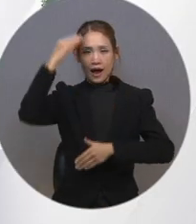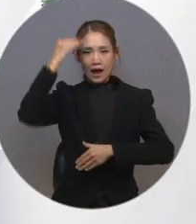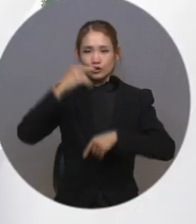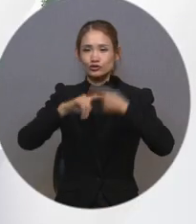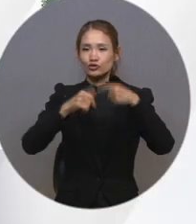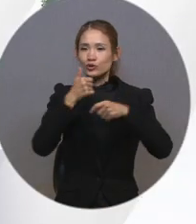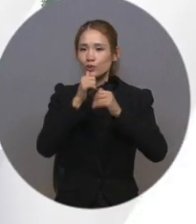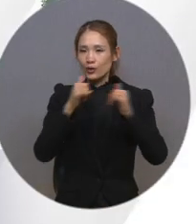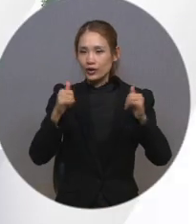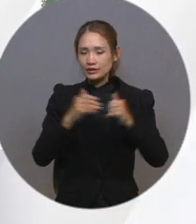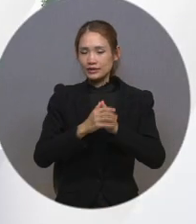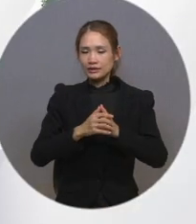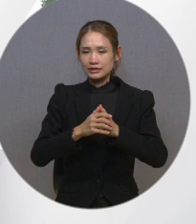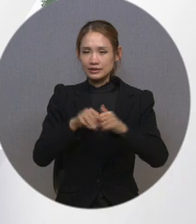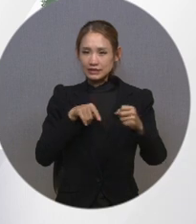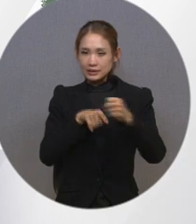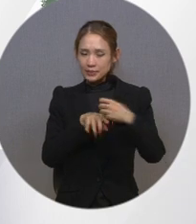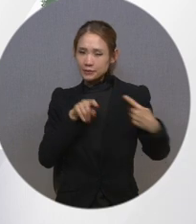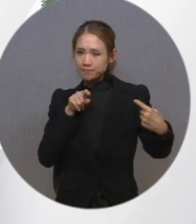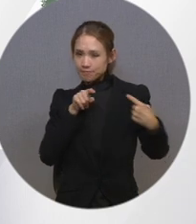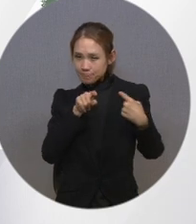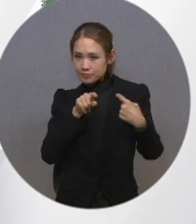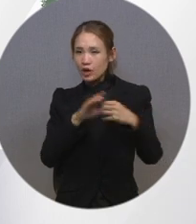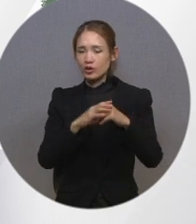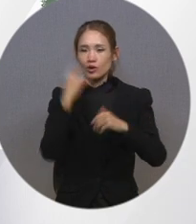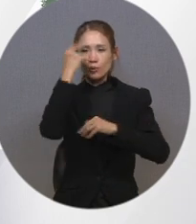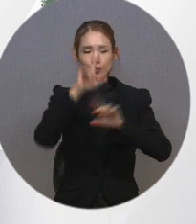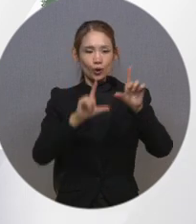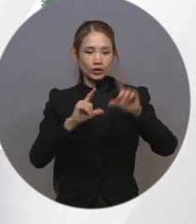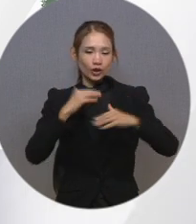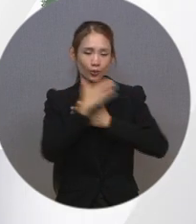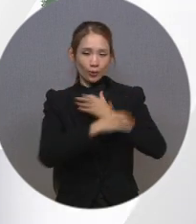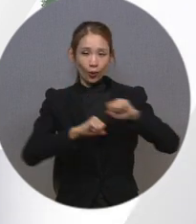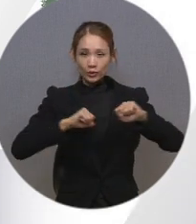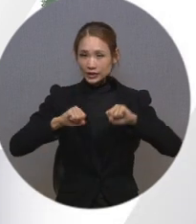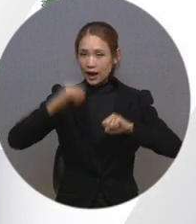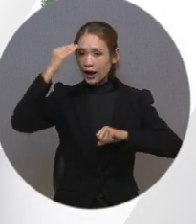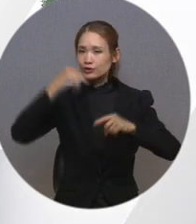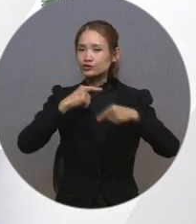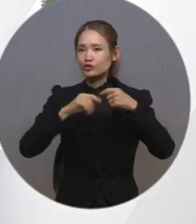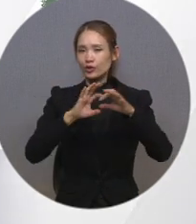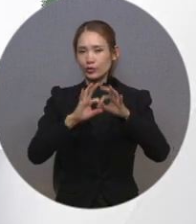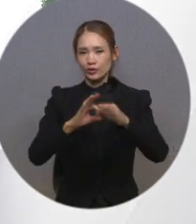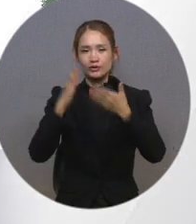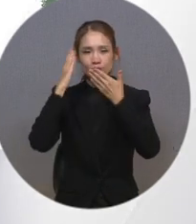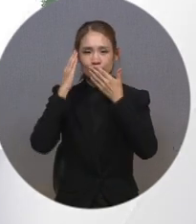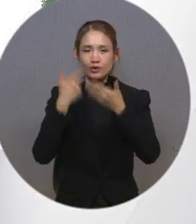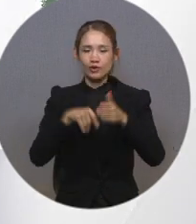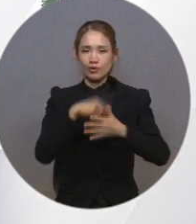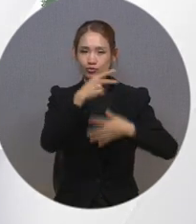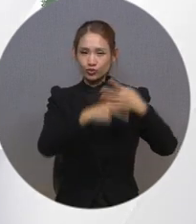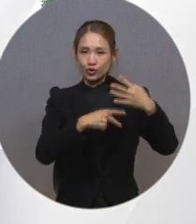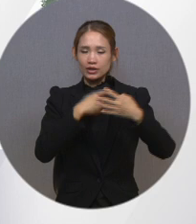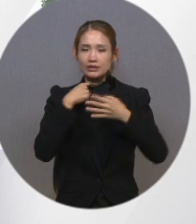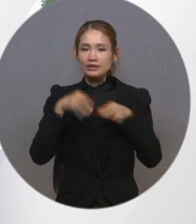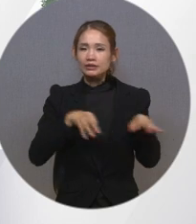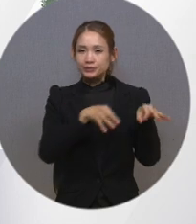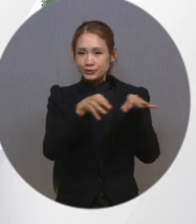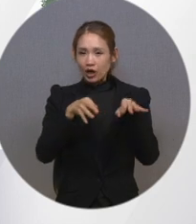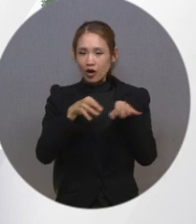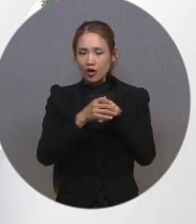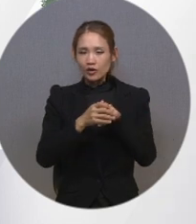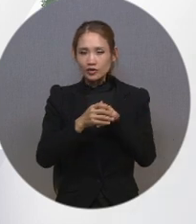통역사가 의미가 통하는 몸짓, 표정, 한국수어를 사용해 청각 장애인에게 프로그램의 음성 메시지를